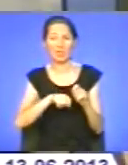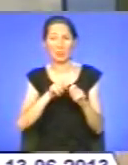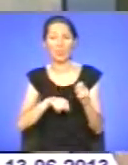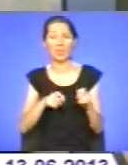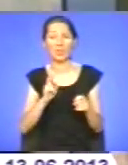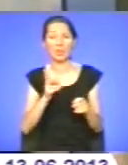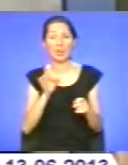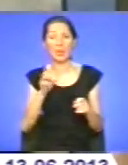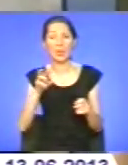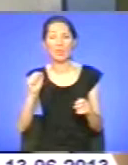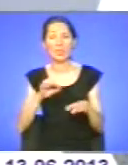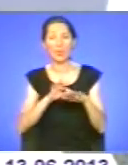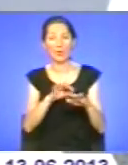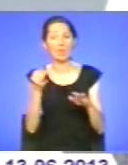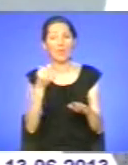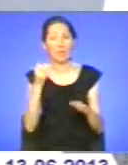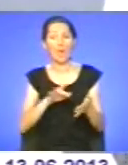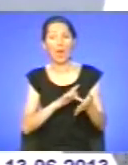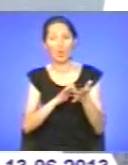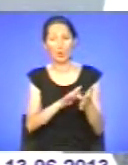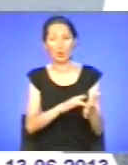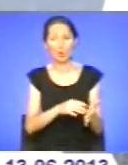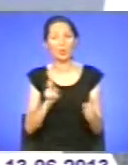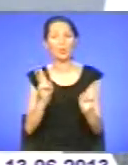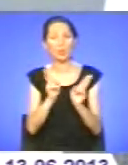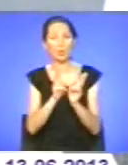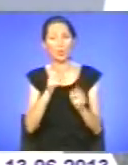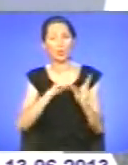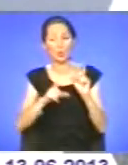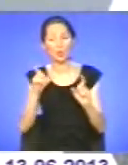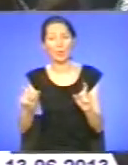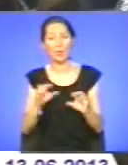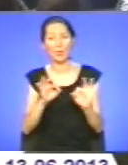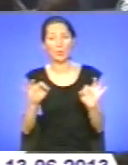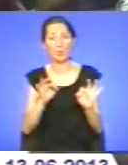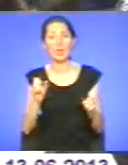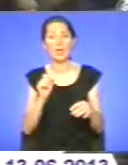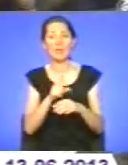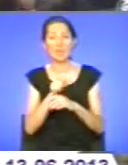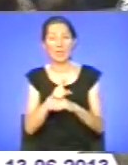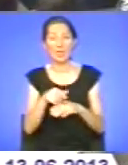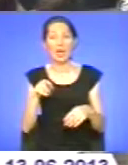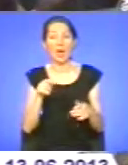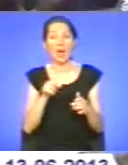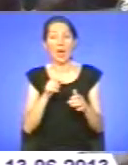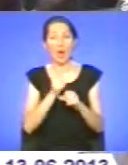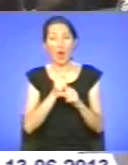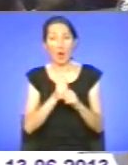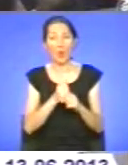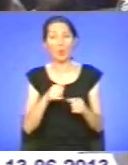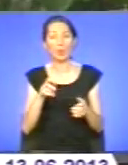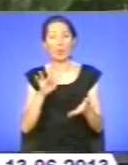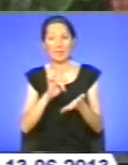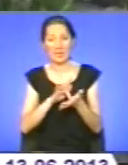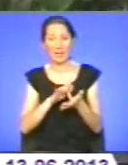та пізнавальну екскурсію. Під час зустрічі студентам розповіли про завдання та принципи роботи науково-дослідного центру, його роль та місце у